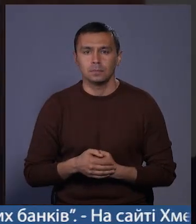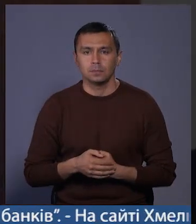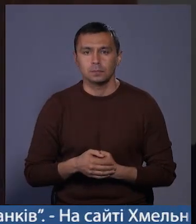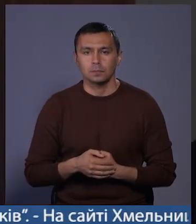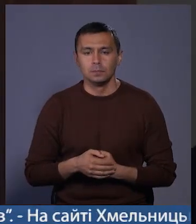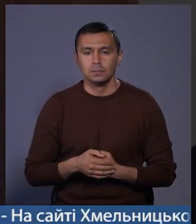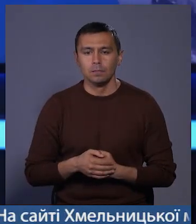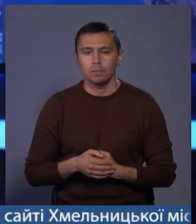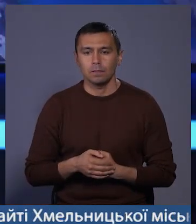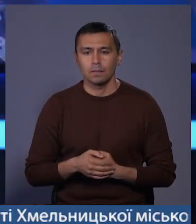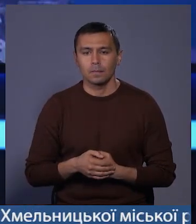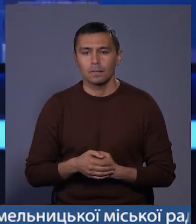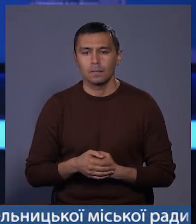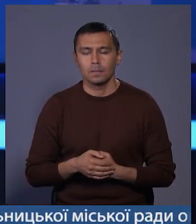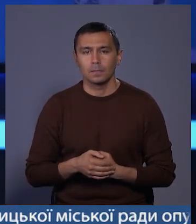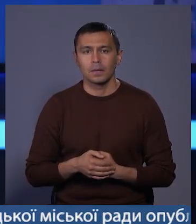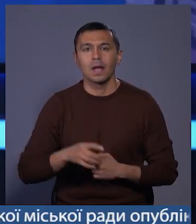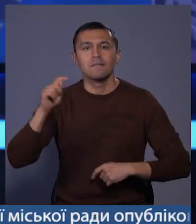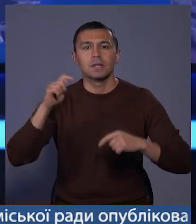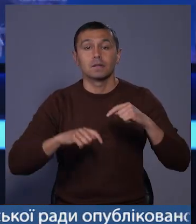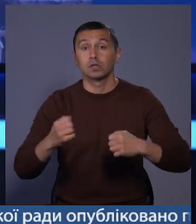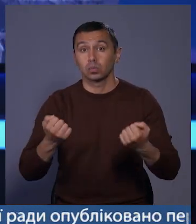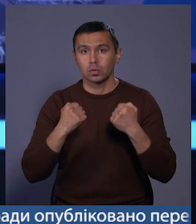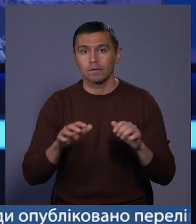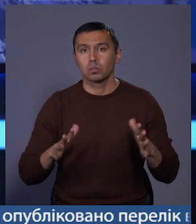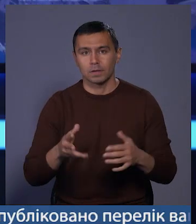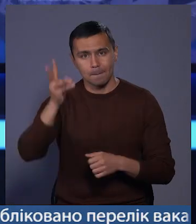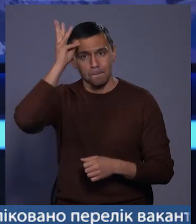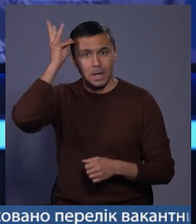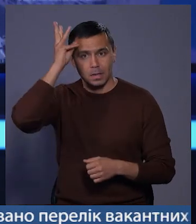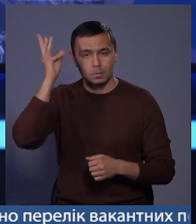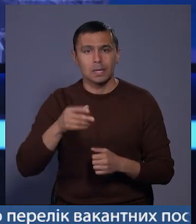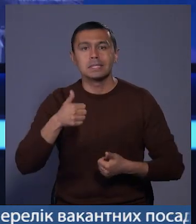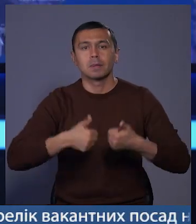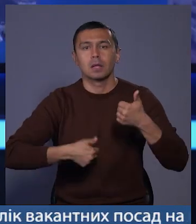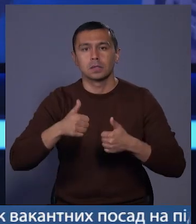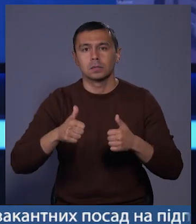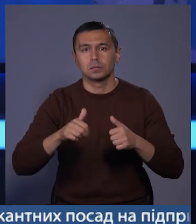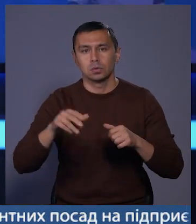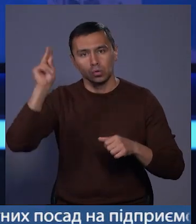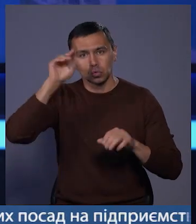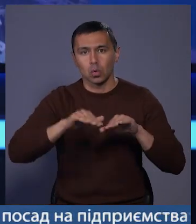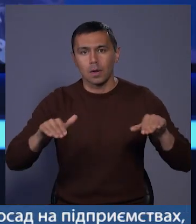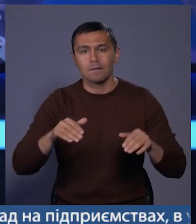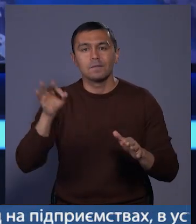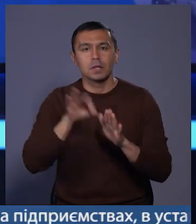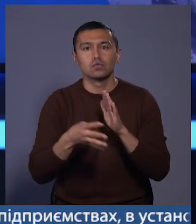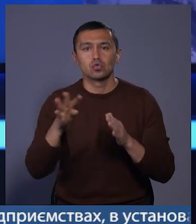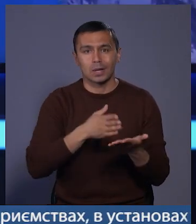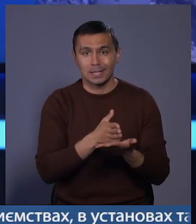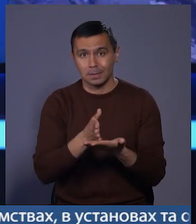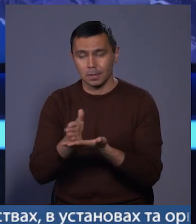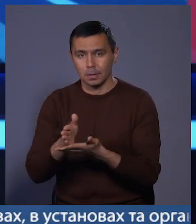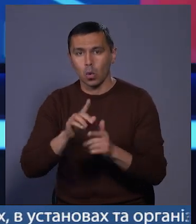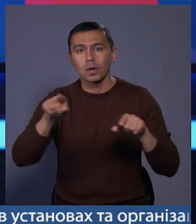Новини міста. Фестиваль спорту відбувся у Хмельницькому. Змагалися школярі одразу у чотирьох дисциплінах.